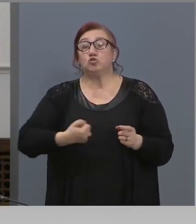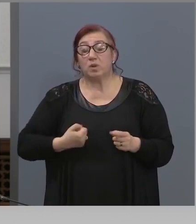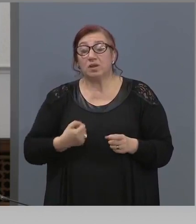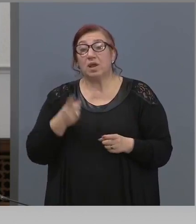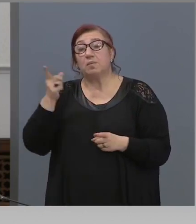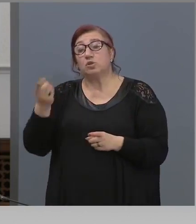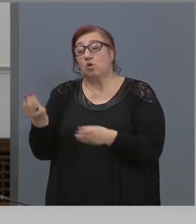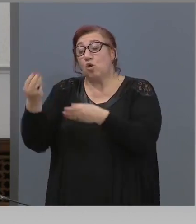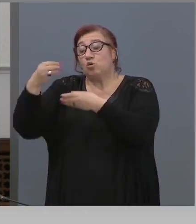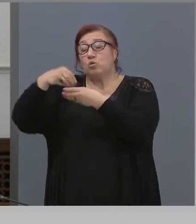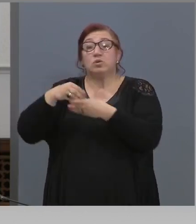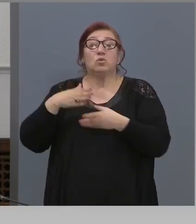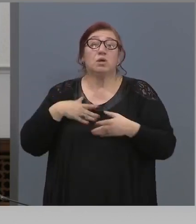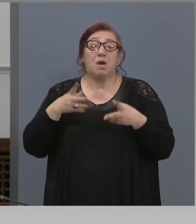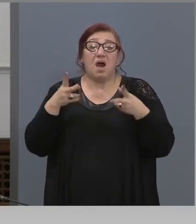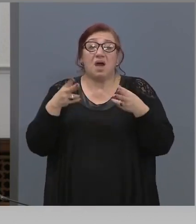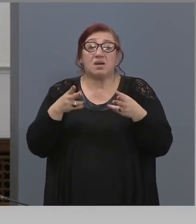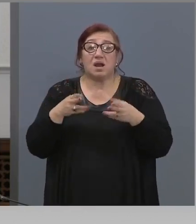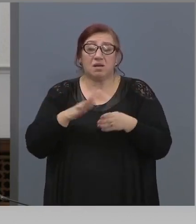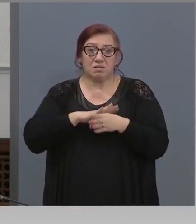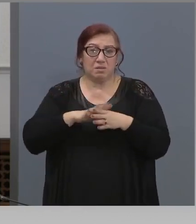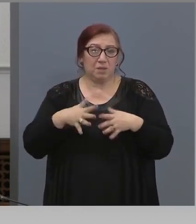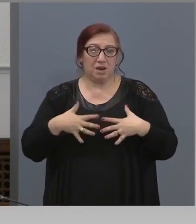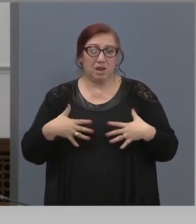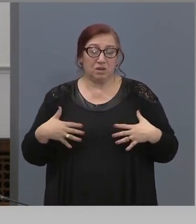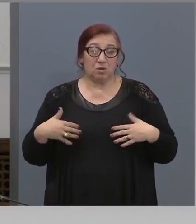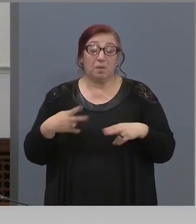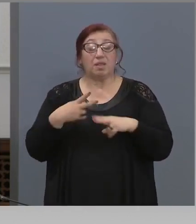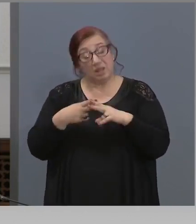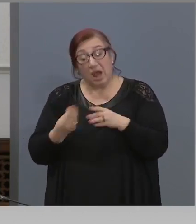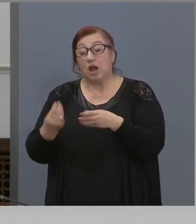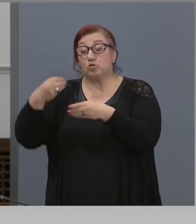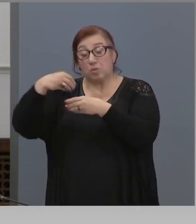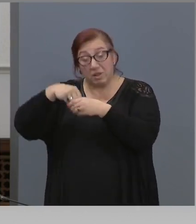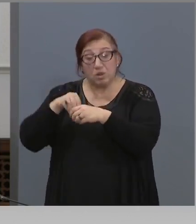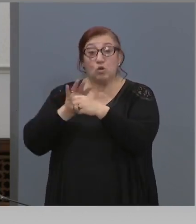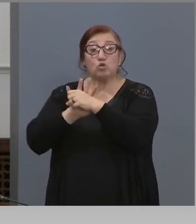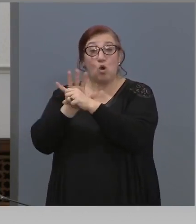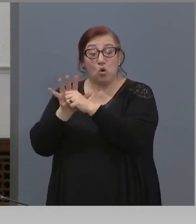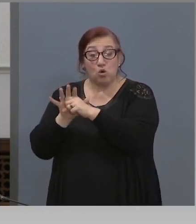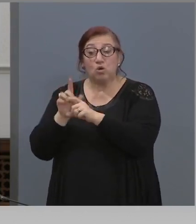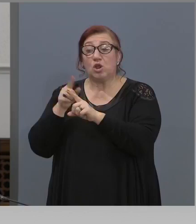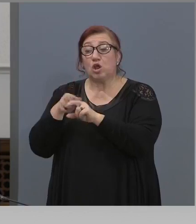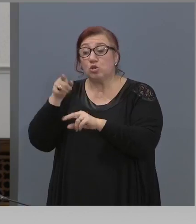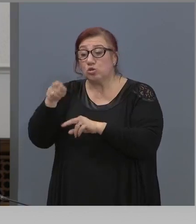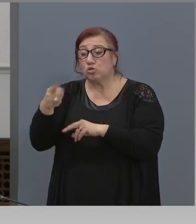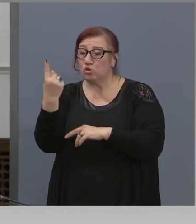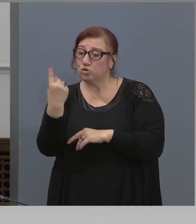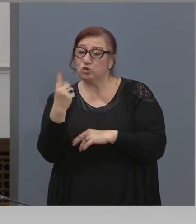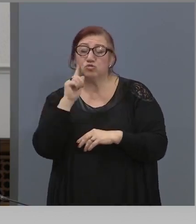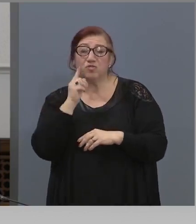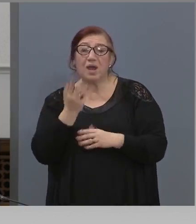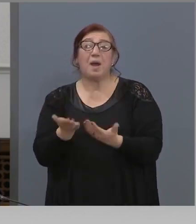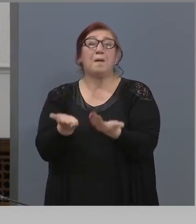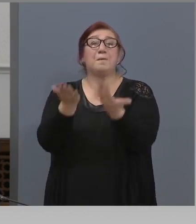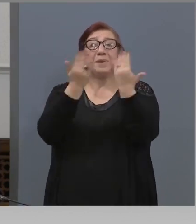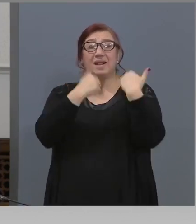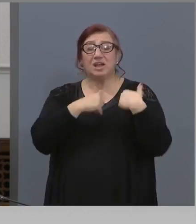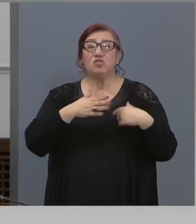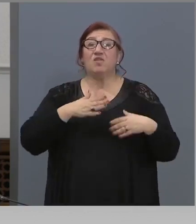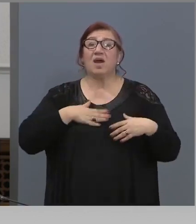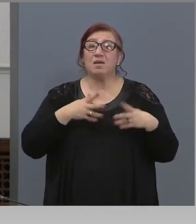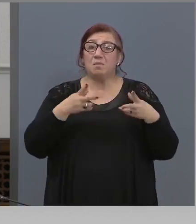на белия дроб. Да, сложена е короната там, но той самия преди това има рак на белия дроб. Си ръч,